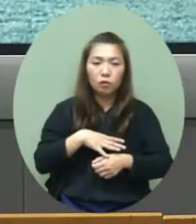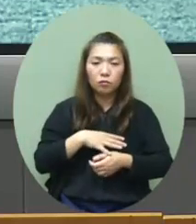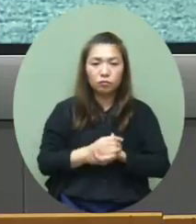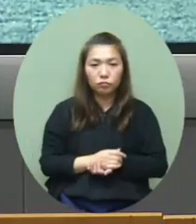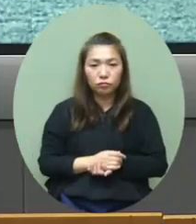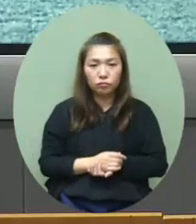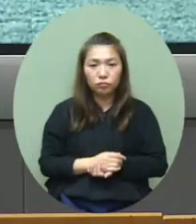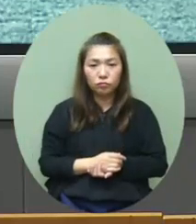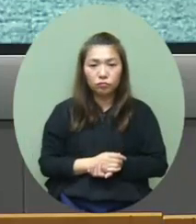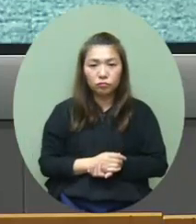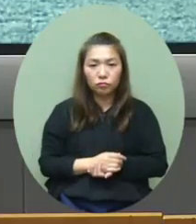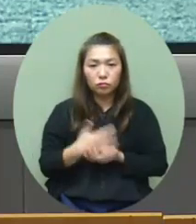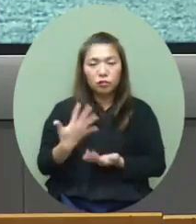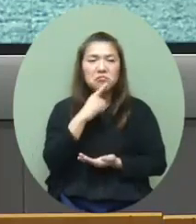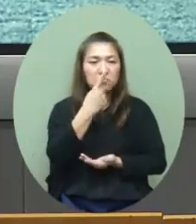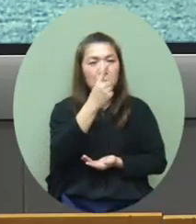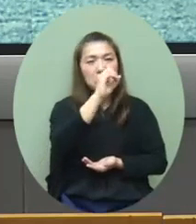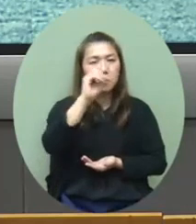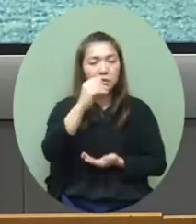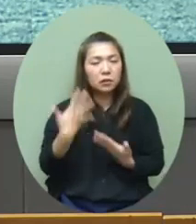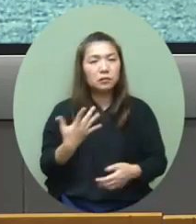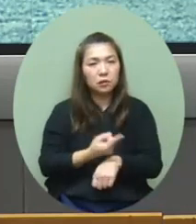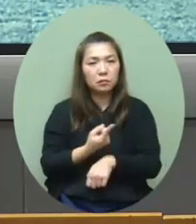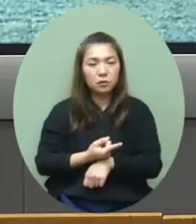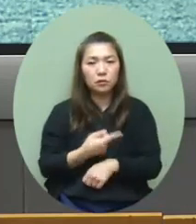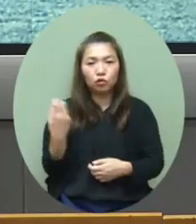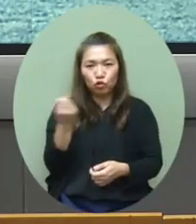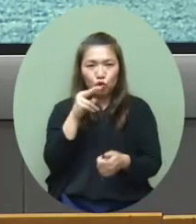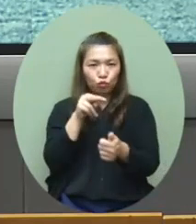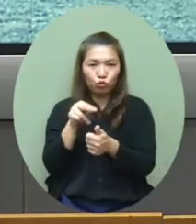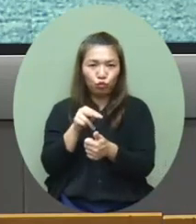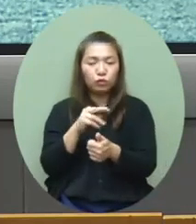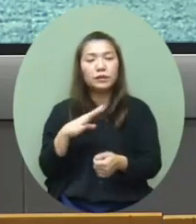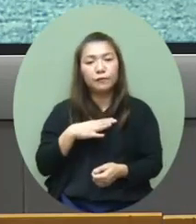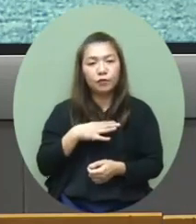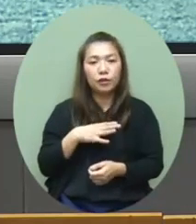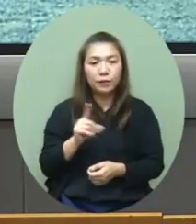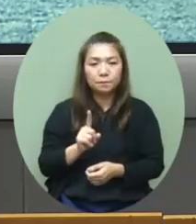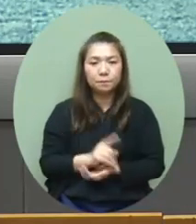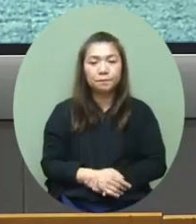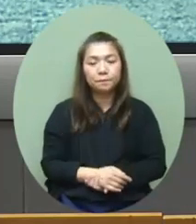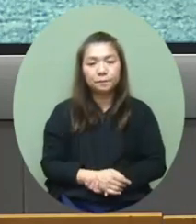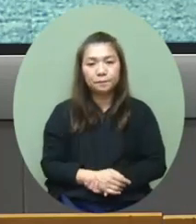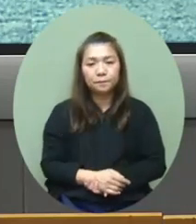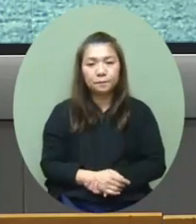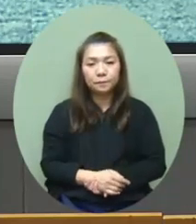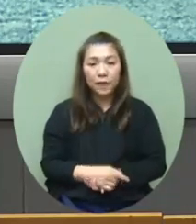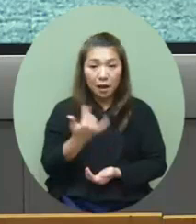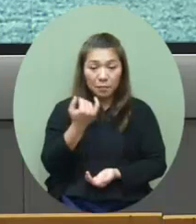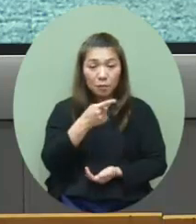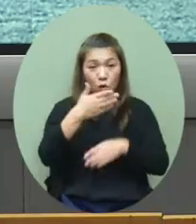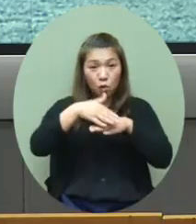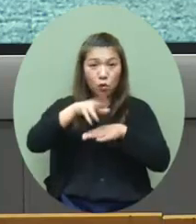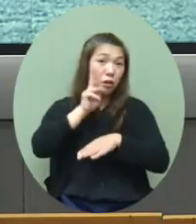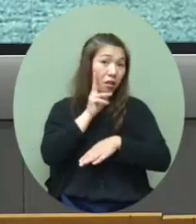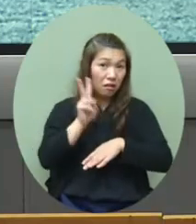大概百分之一左右但是都會觀察著看看情況至於是不是好像外